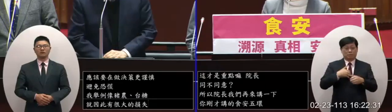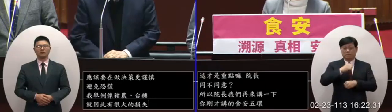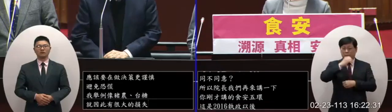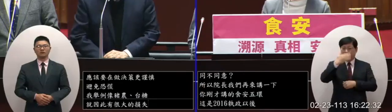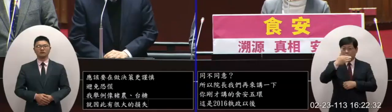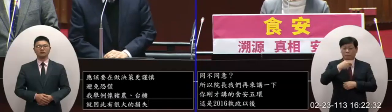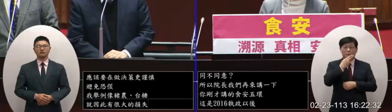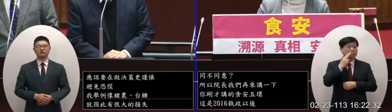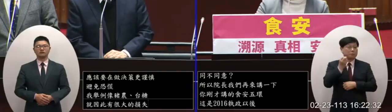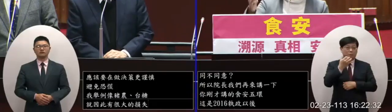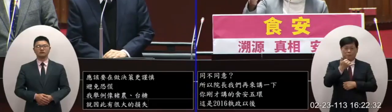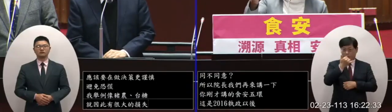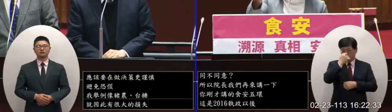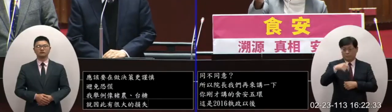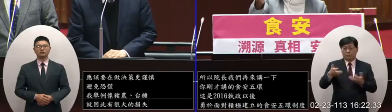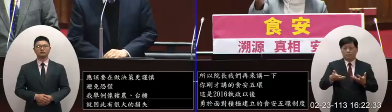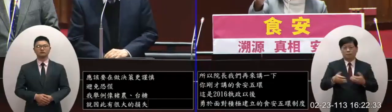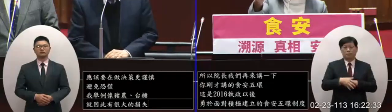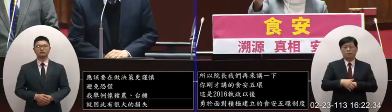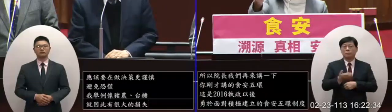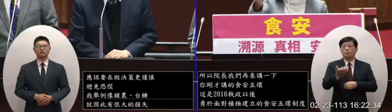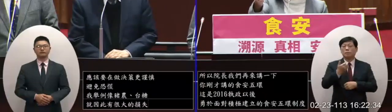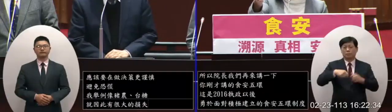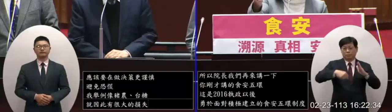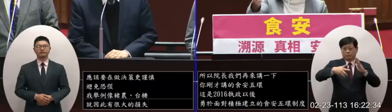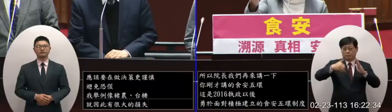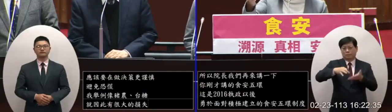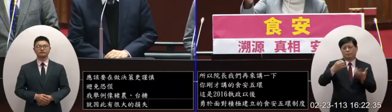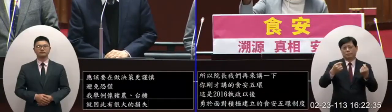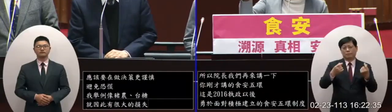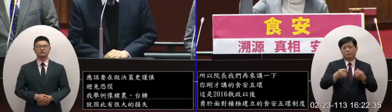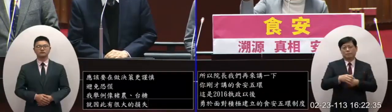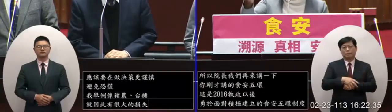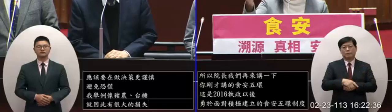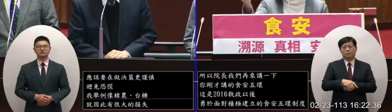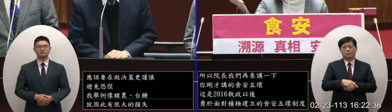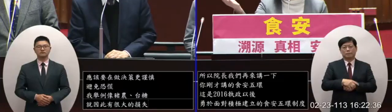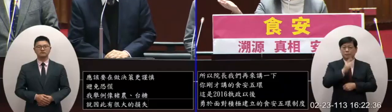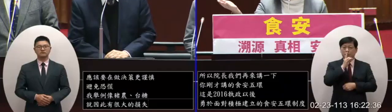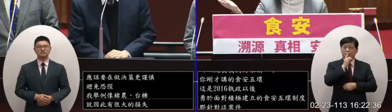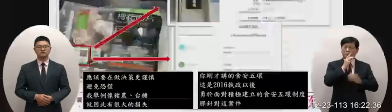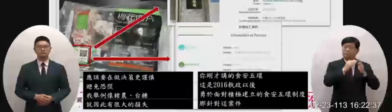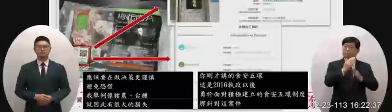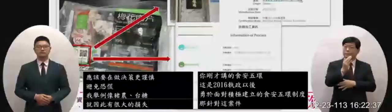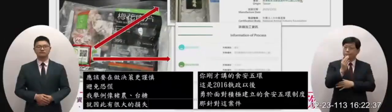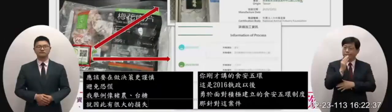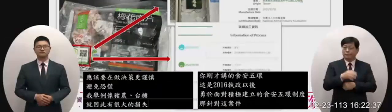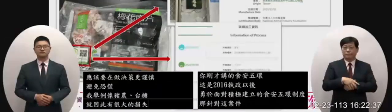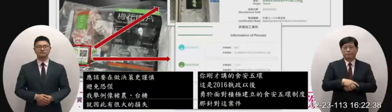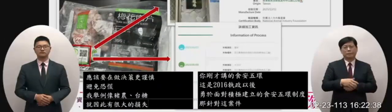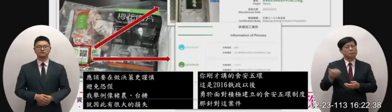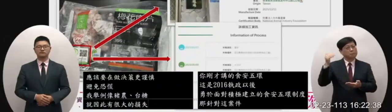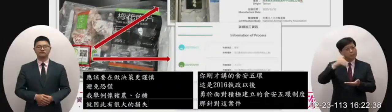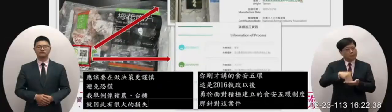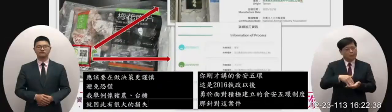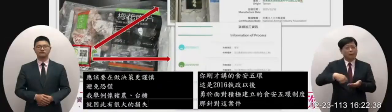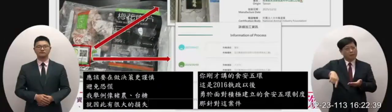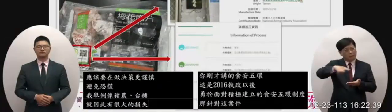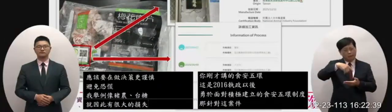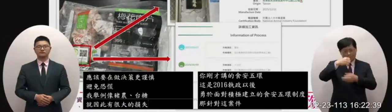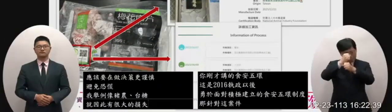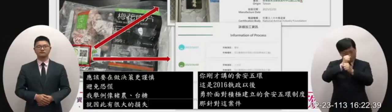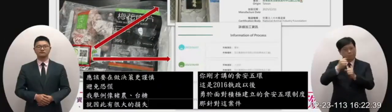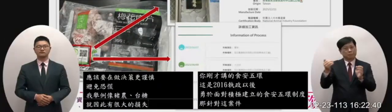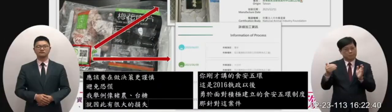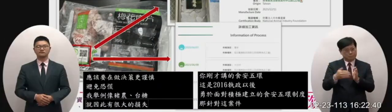台塘梅花肉事件就如同剛剛院長你講的嘛台中市政府到底他檢驗